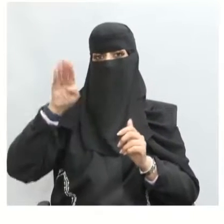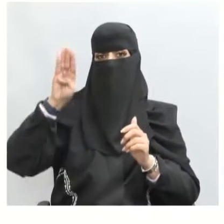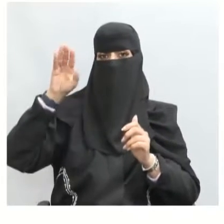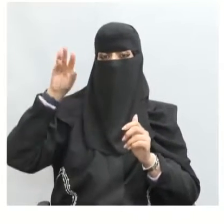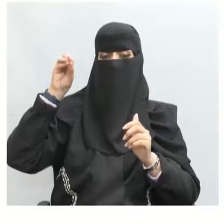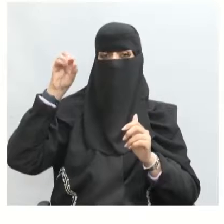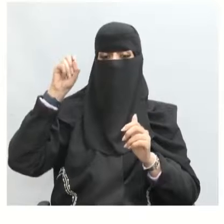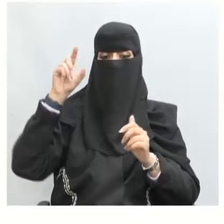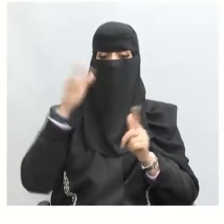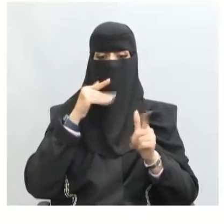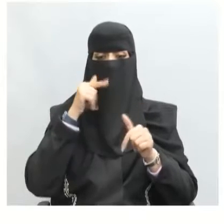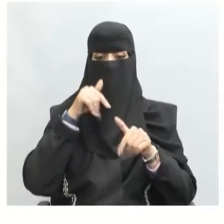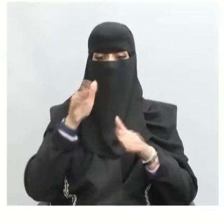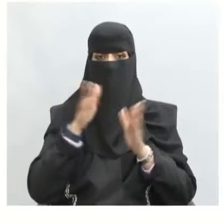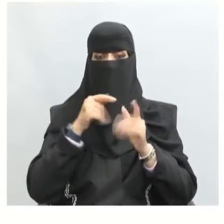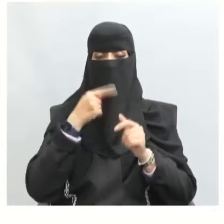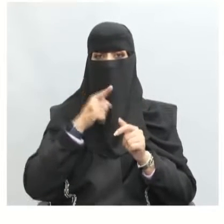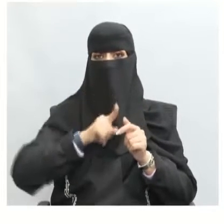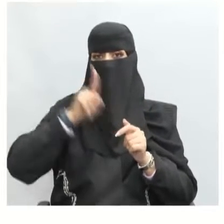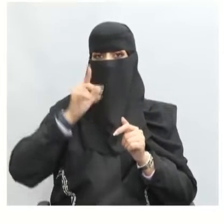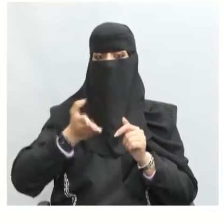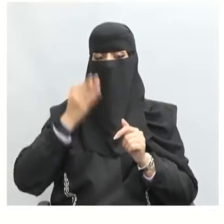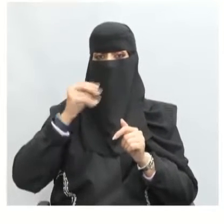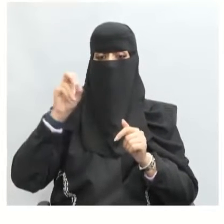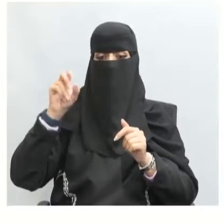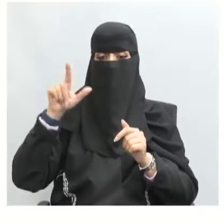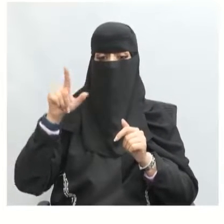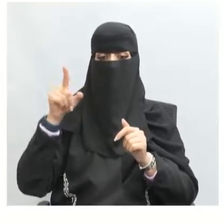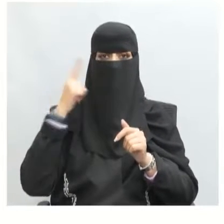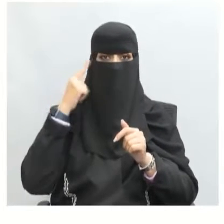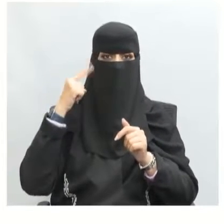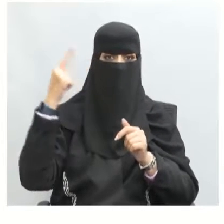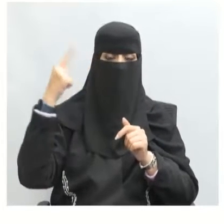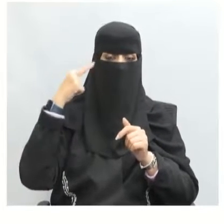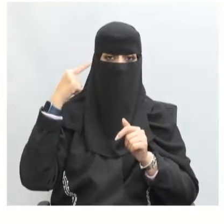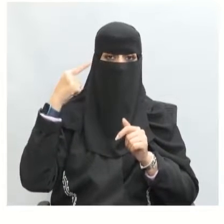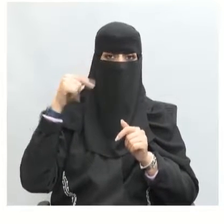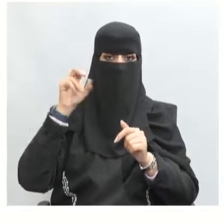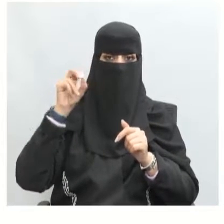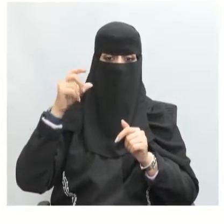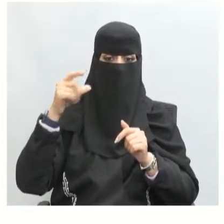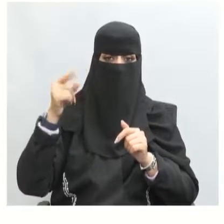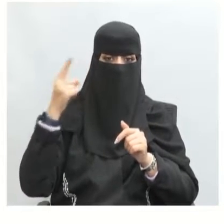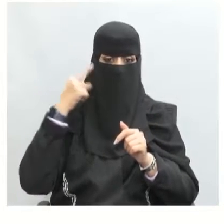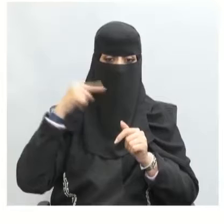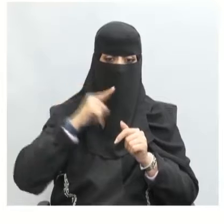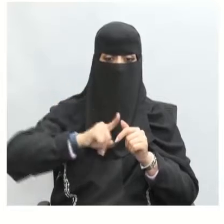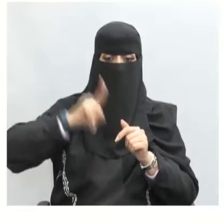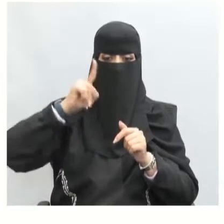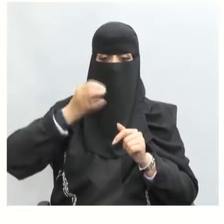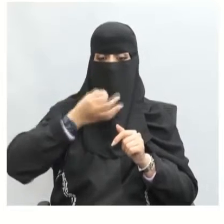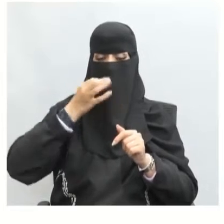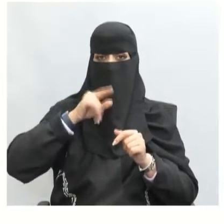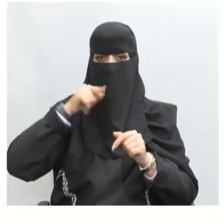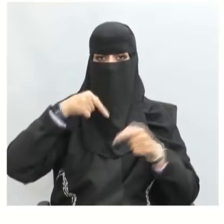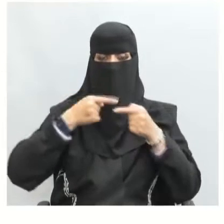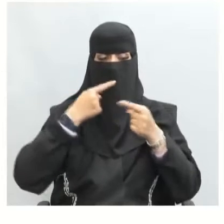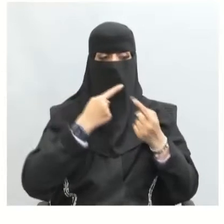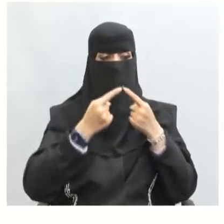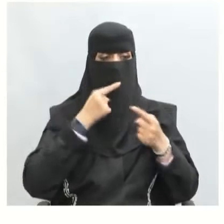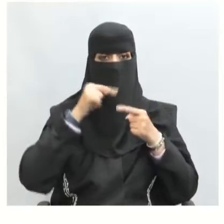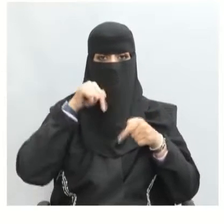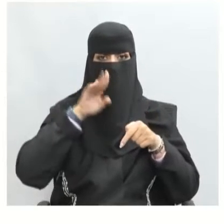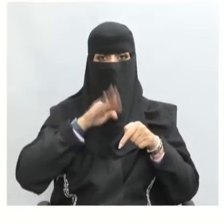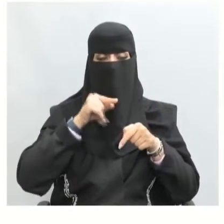أيضا الآية الأخرى قول الله تعالى قد سمع الله قول التي تجادلك في زوجها وتشتكي إلى الله والله